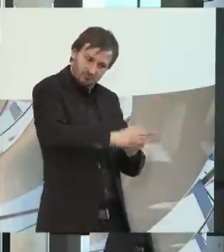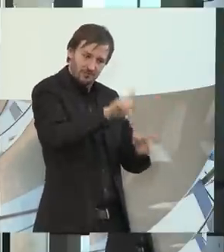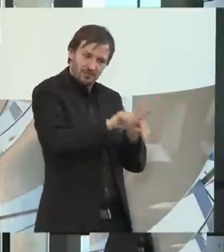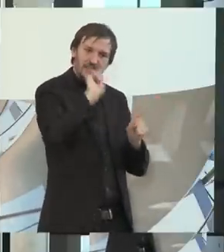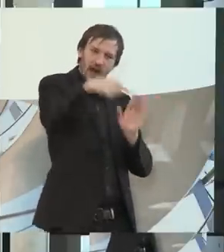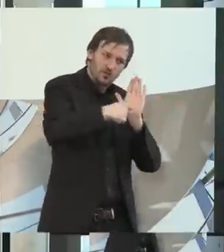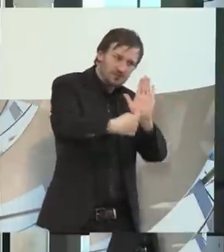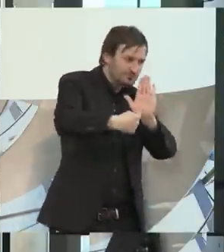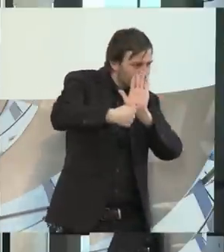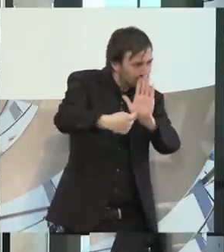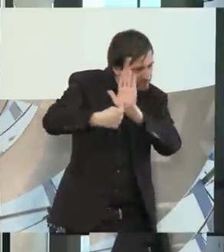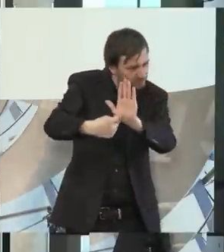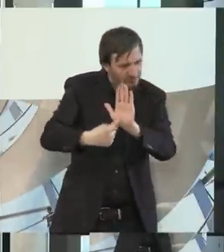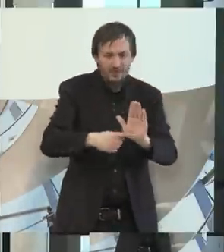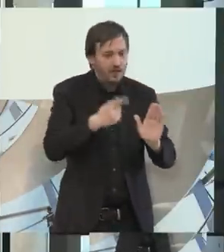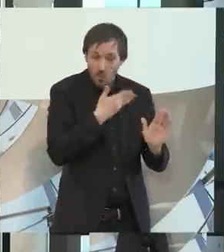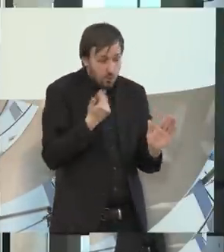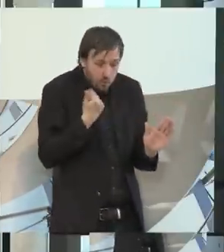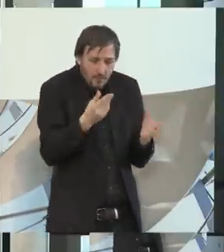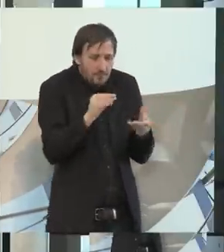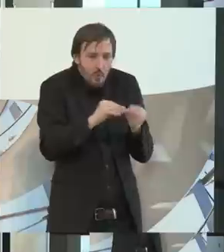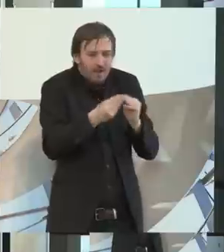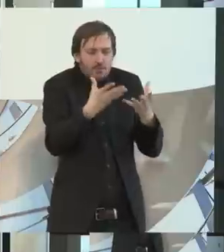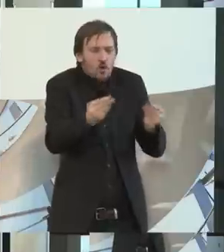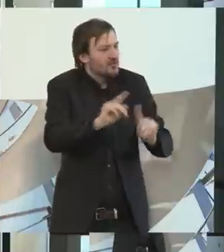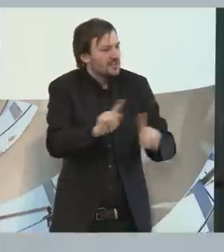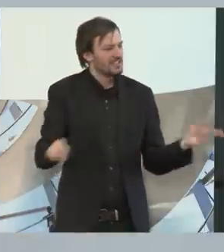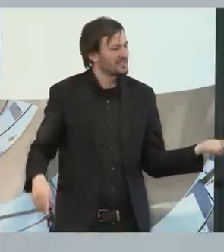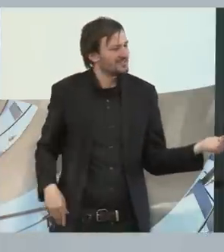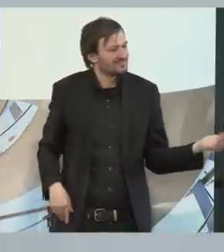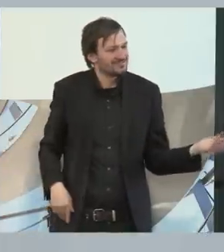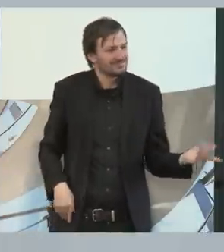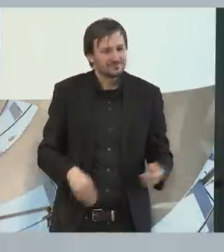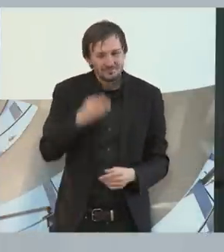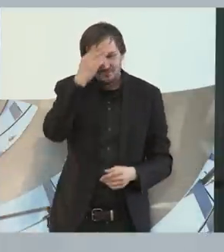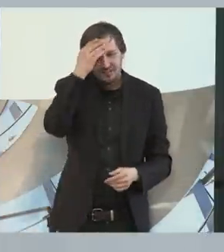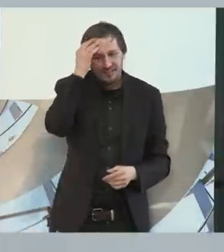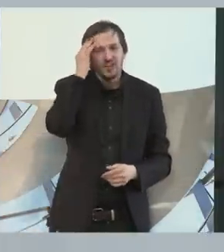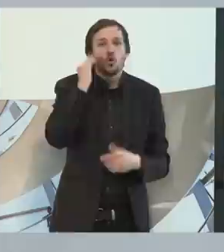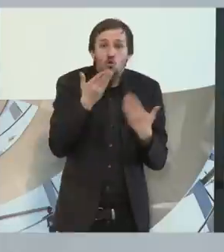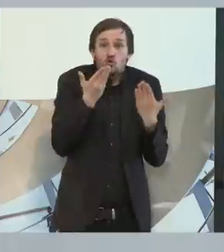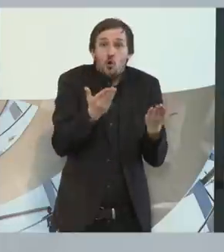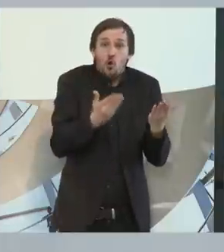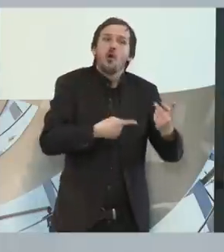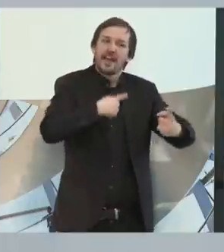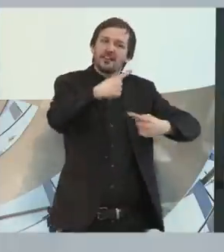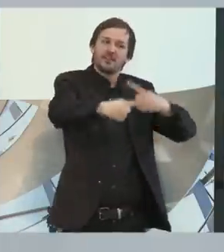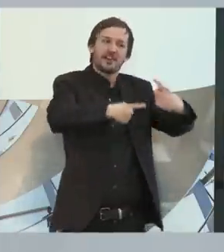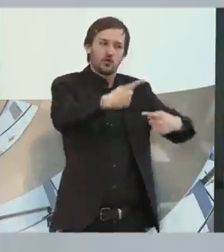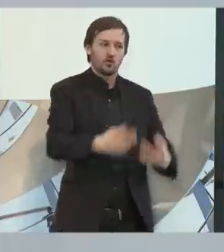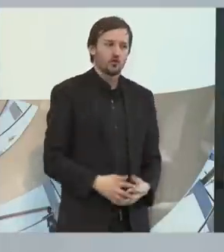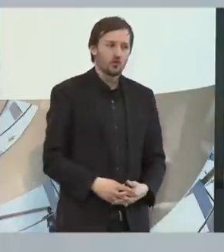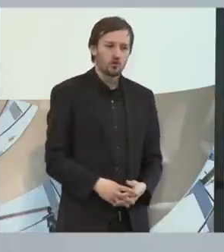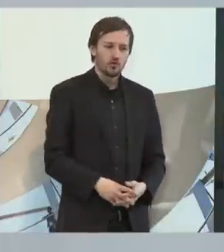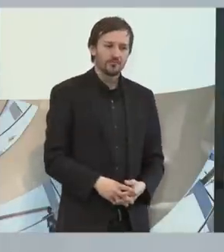ich muss leider sagen, das sage ich ganz traurig eigentlich, dass diese Entwicklung selbst vor den